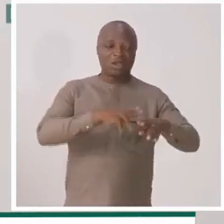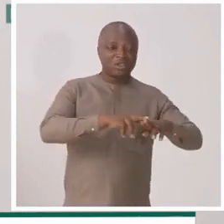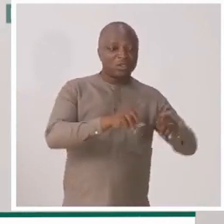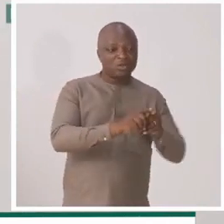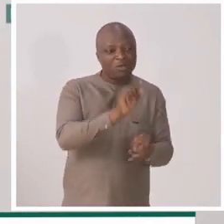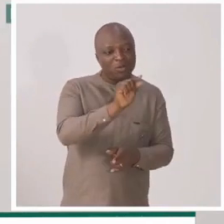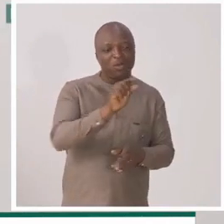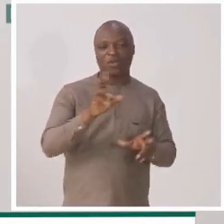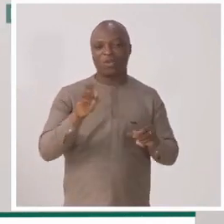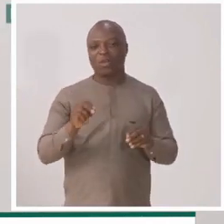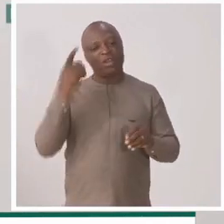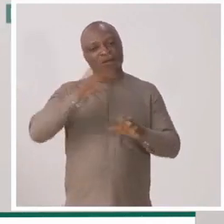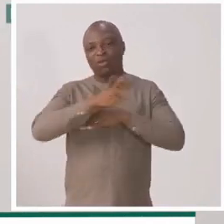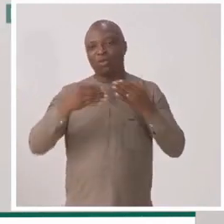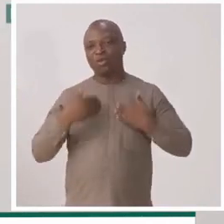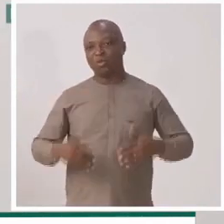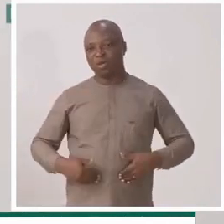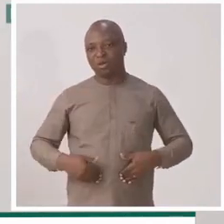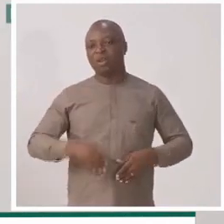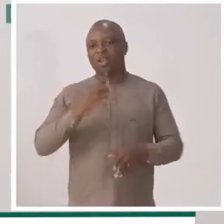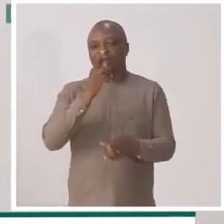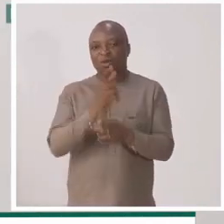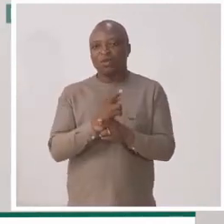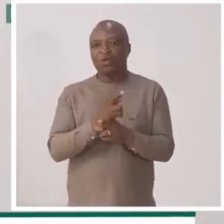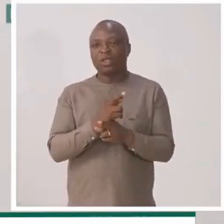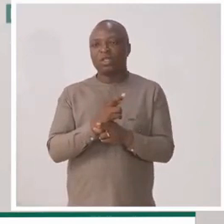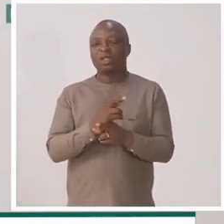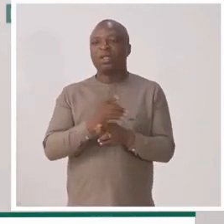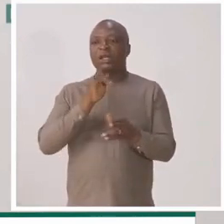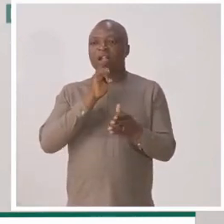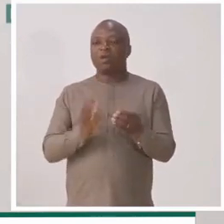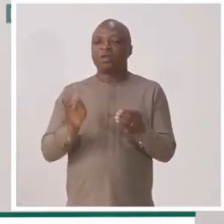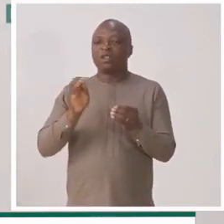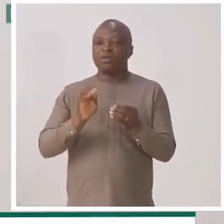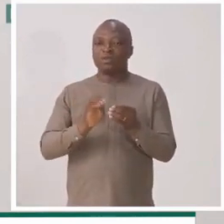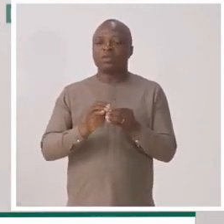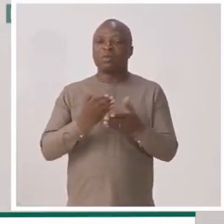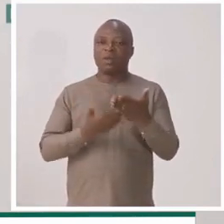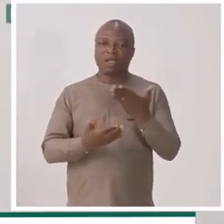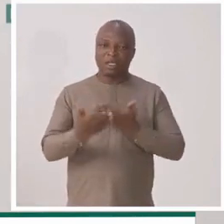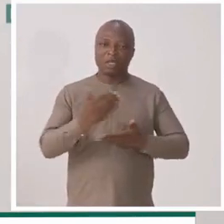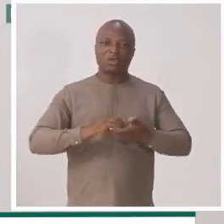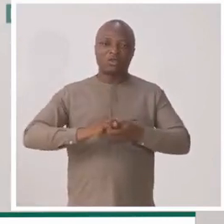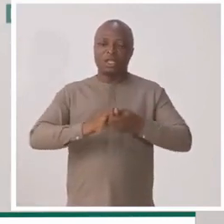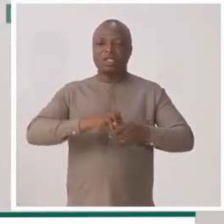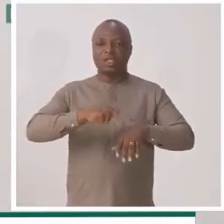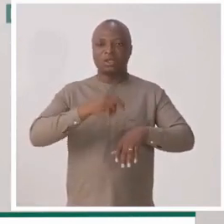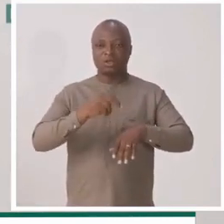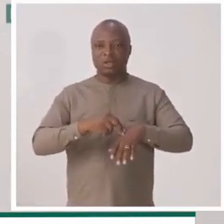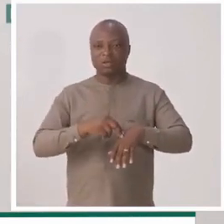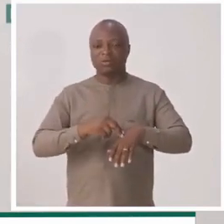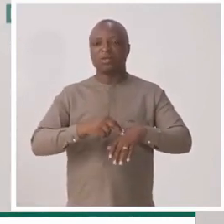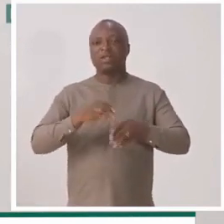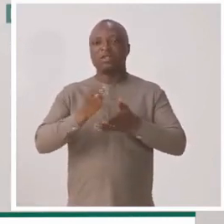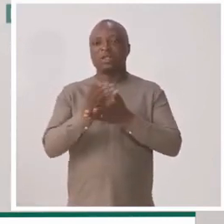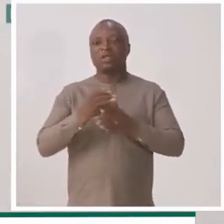le sel, donc tu auras une cuillerée de sauce. C'est pour tout le monde. Donc, ce qu'il faut retenir, c'est contribution, partage, solidarité